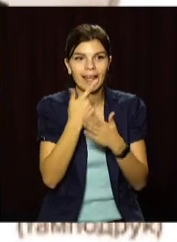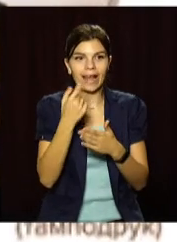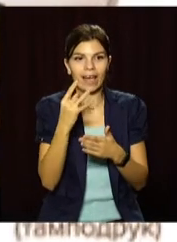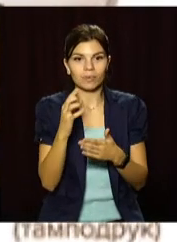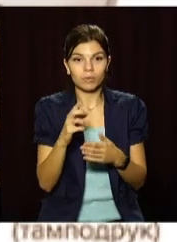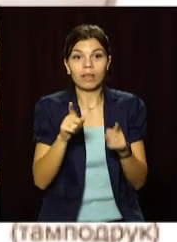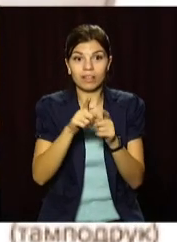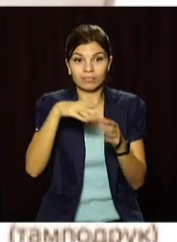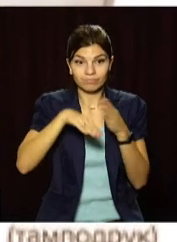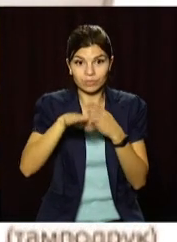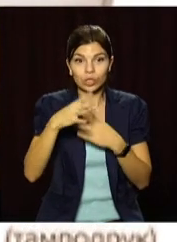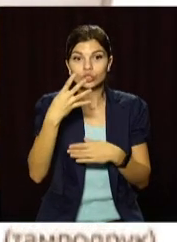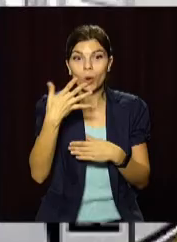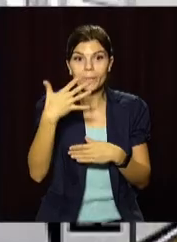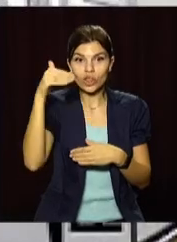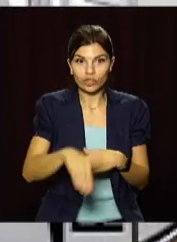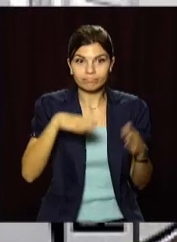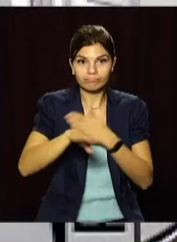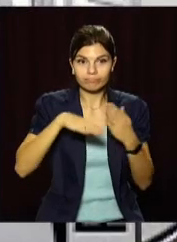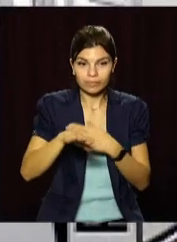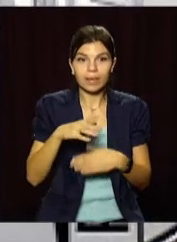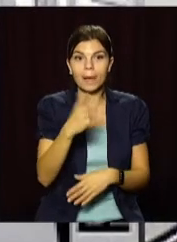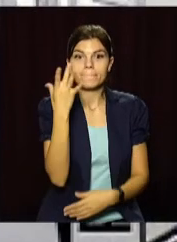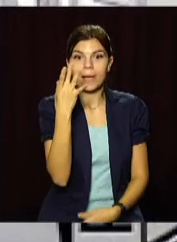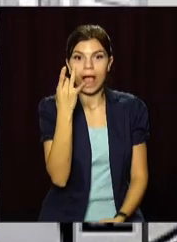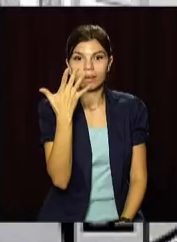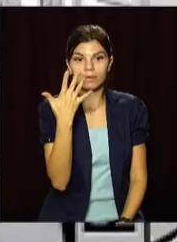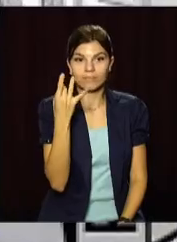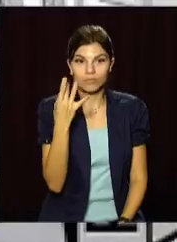Тираж спеціальної монети – 45 тисяч, номінал – 5 гривень.